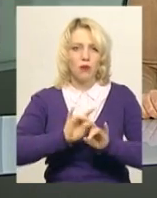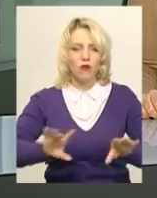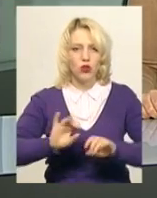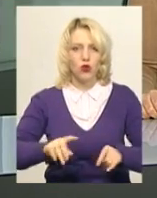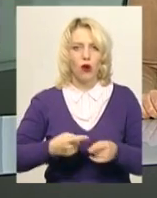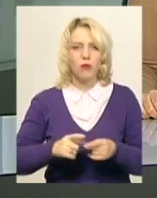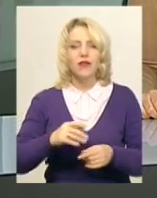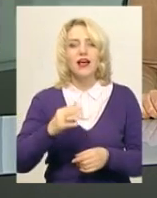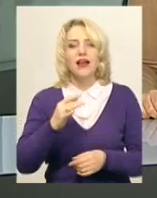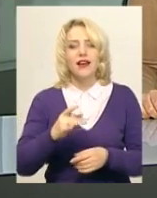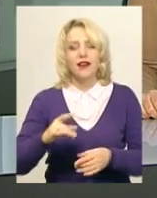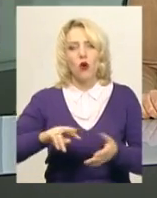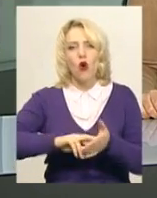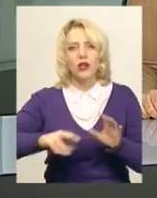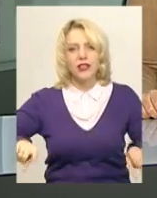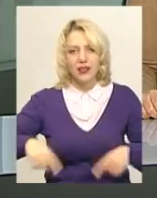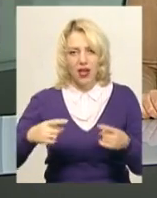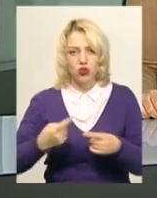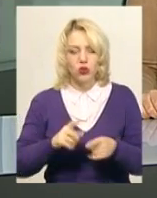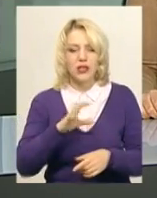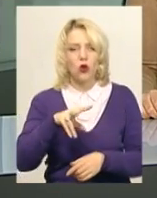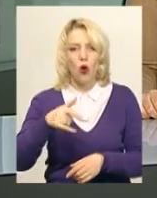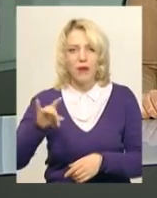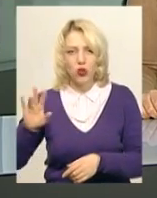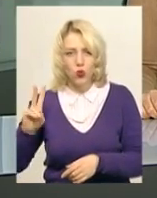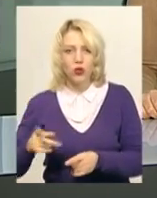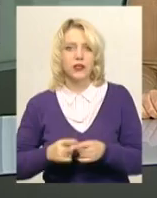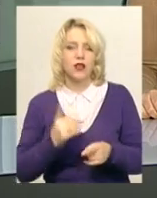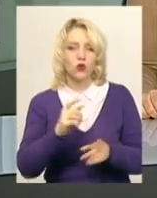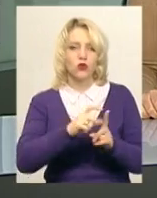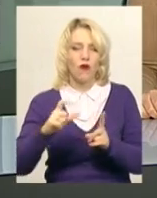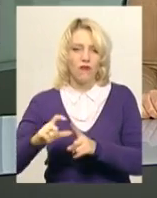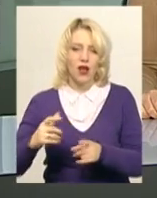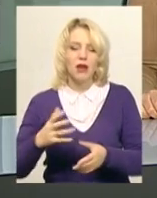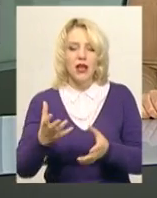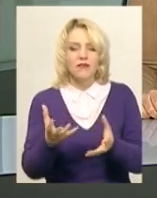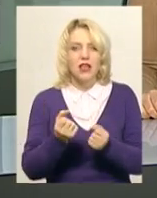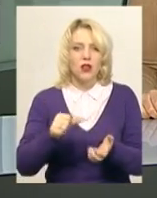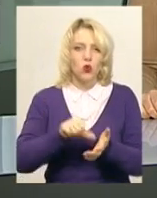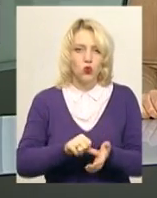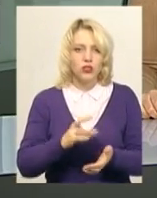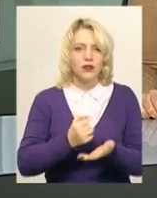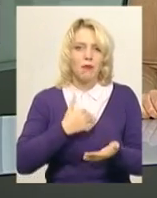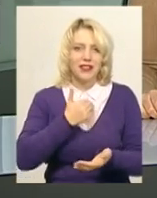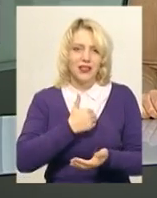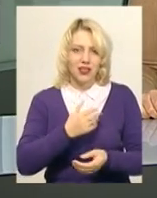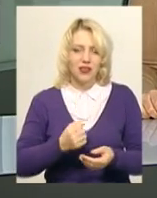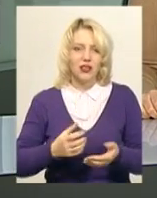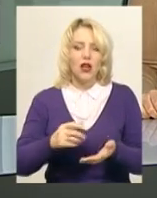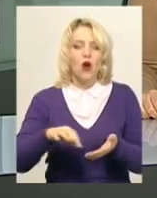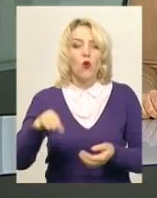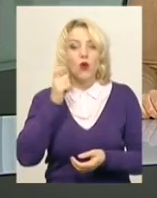координатор проєкту у Хмельницькому Владислав Гребенюк. За його словами, заявку на участь подали представники із 41 міста України,